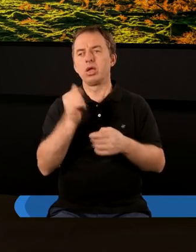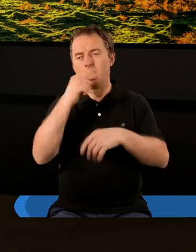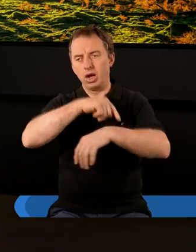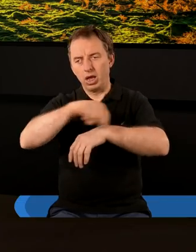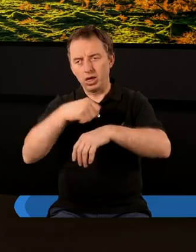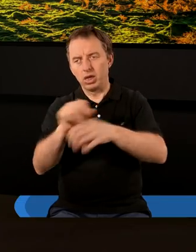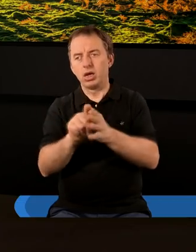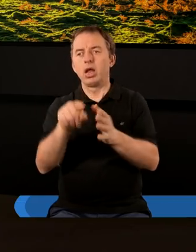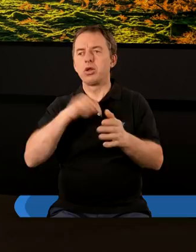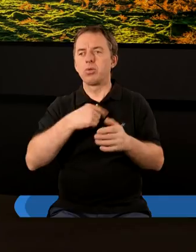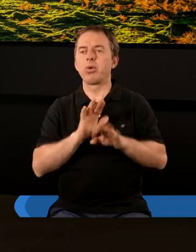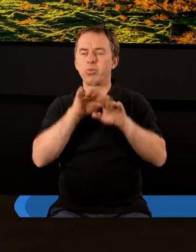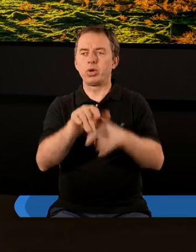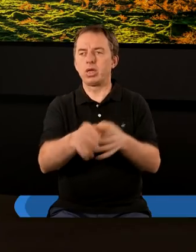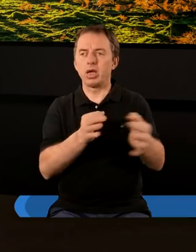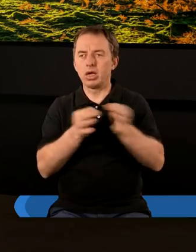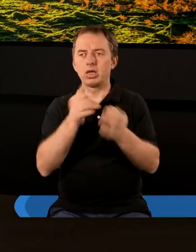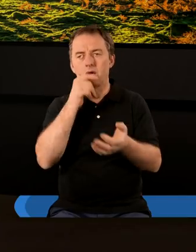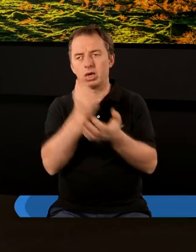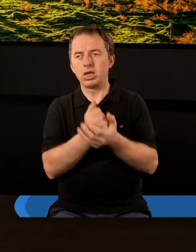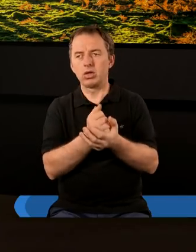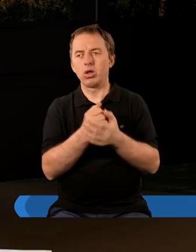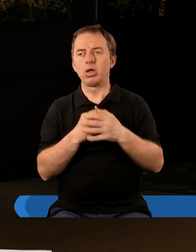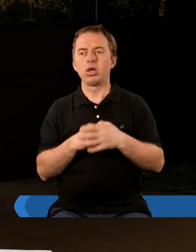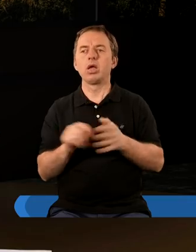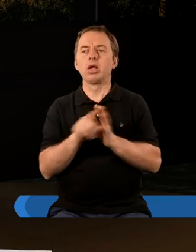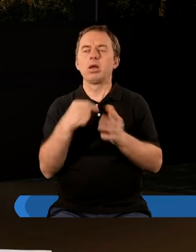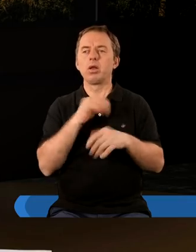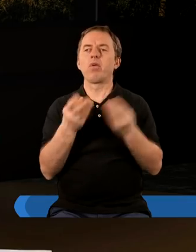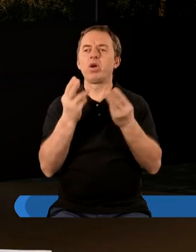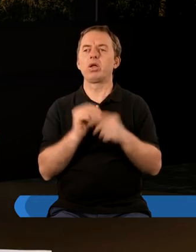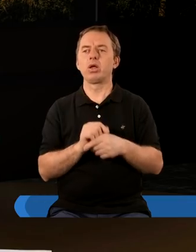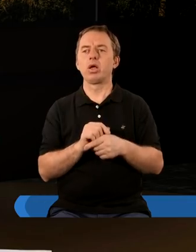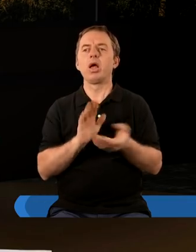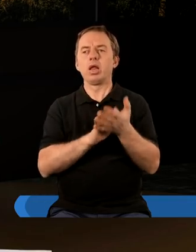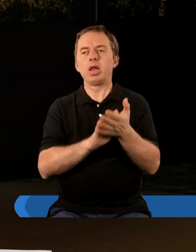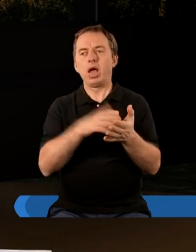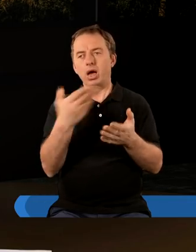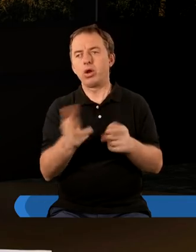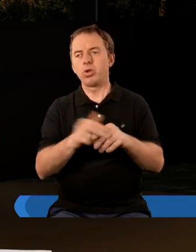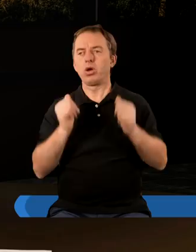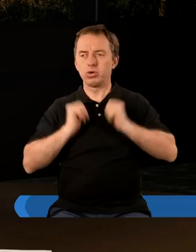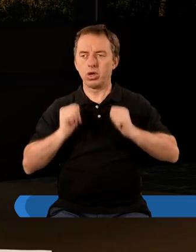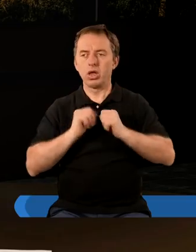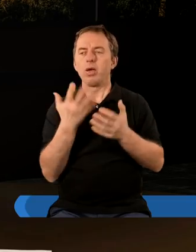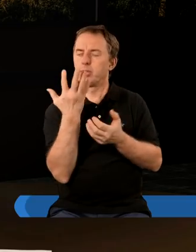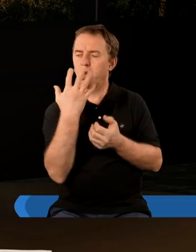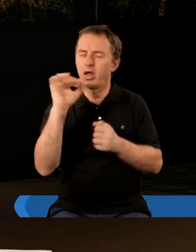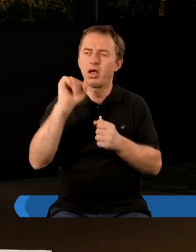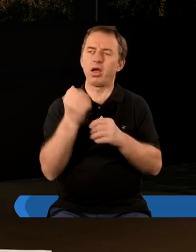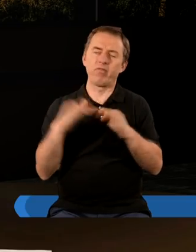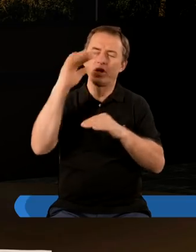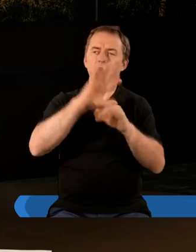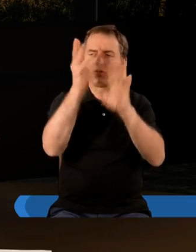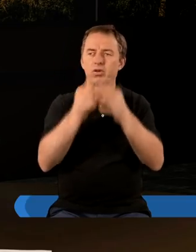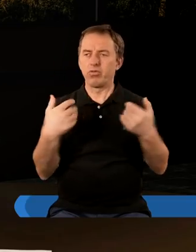Jaka lekcja dla Ciebie płynie z tej historii, z tego listu? Dla mnie najważniejsza jest nagroda, która nas czeka, która przewyższa wszystko,